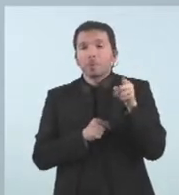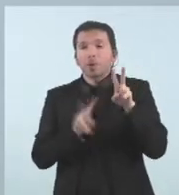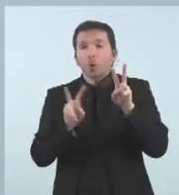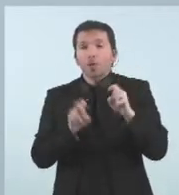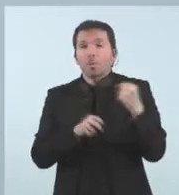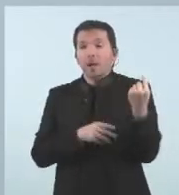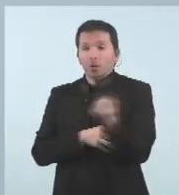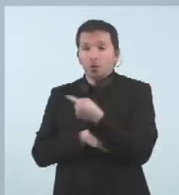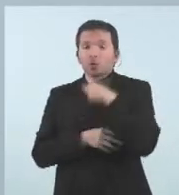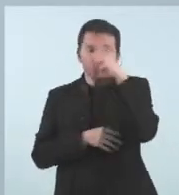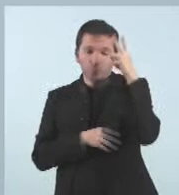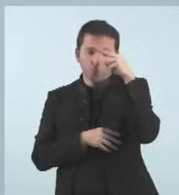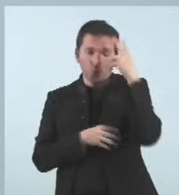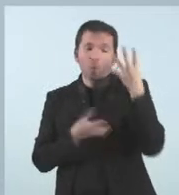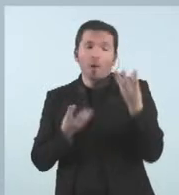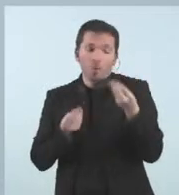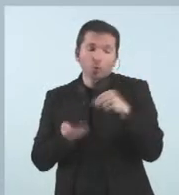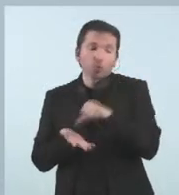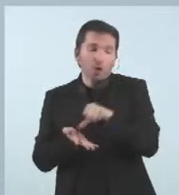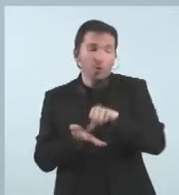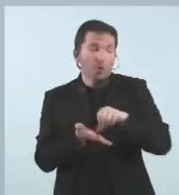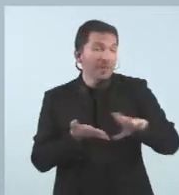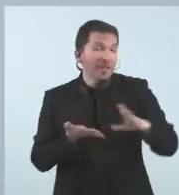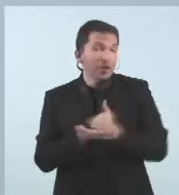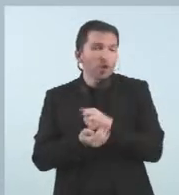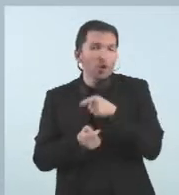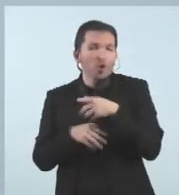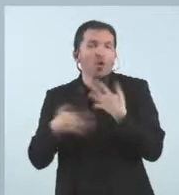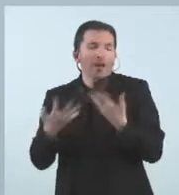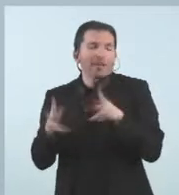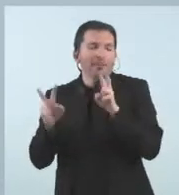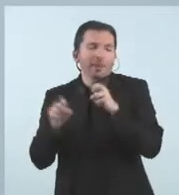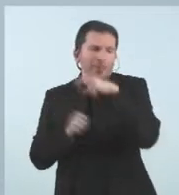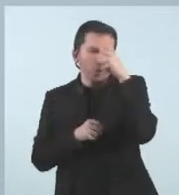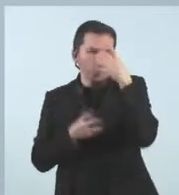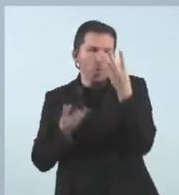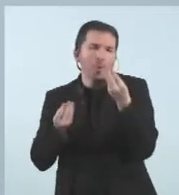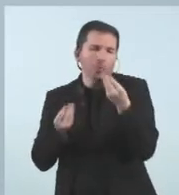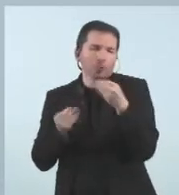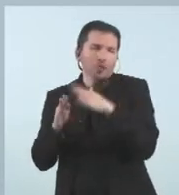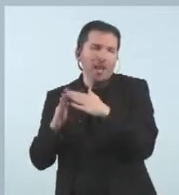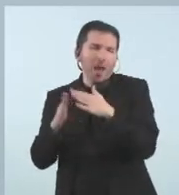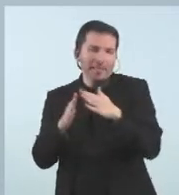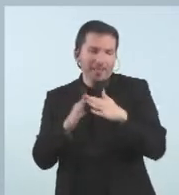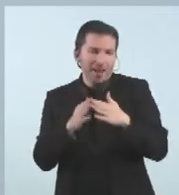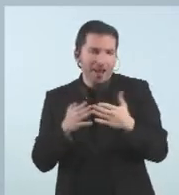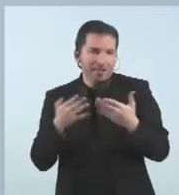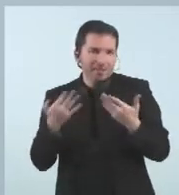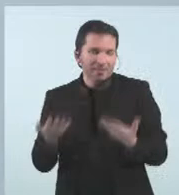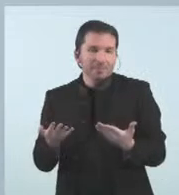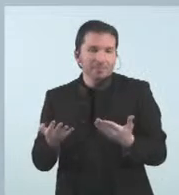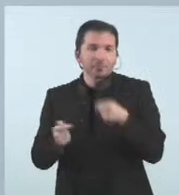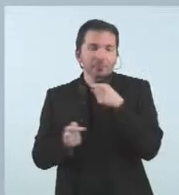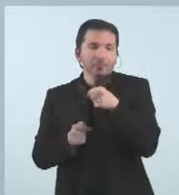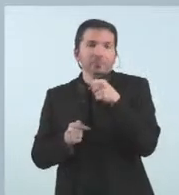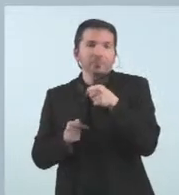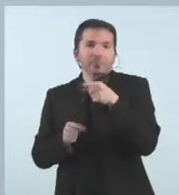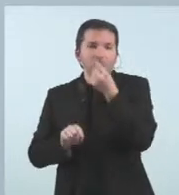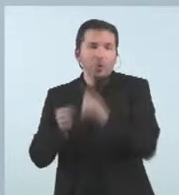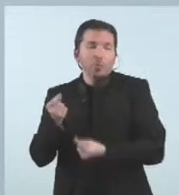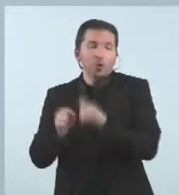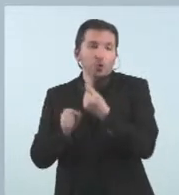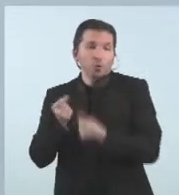preocupa a la ciutadania i a nosaltres, que és el de l'habitatge, al voltant de les esmenes que han presentat a la llei del pressupost del 2022.